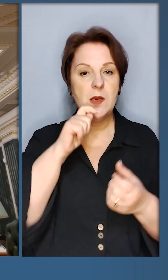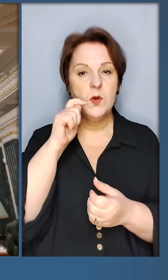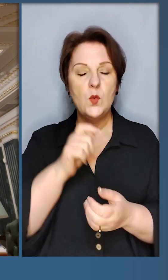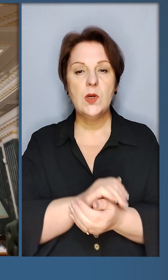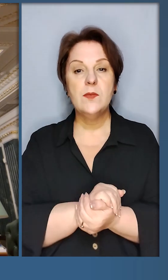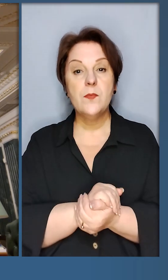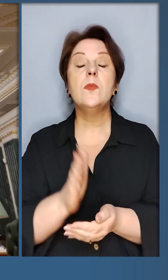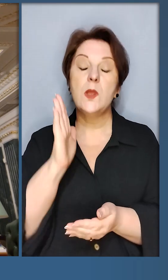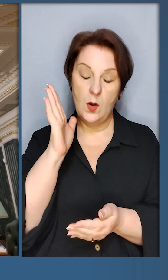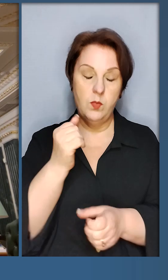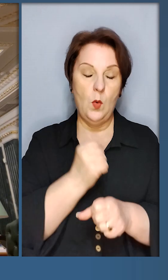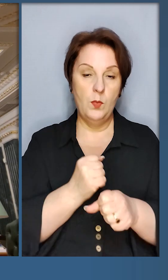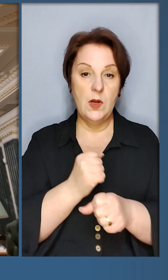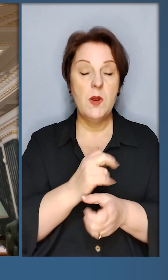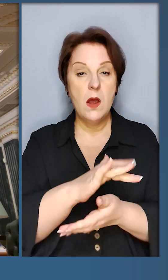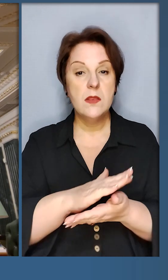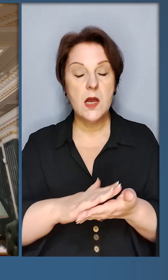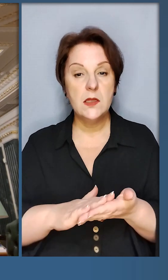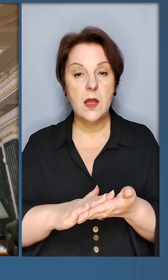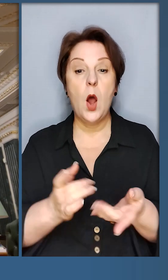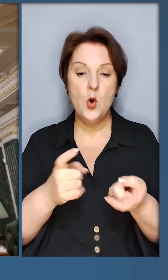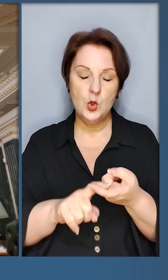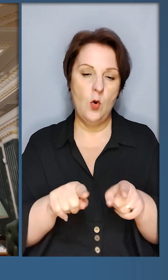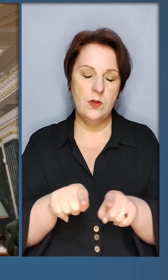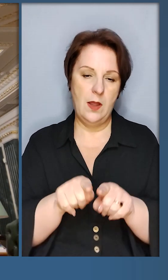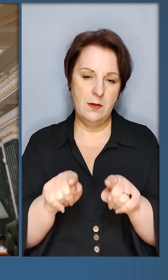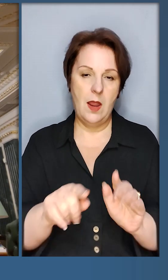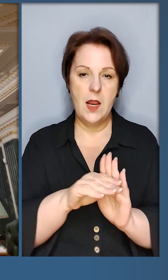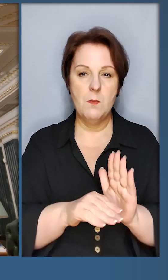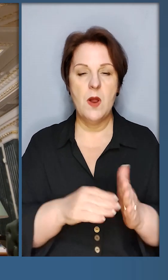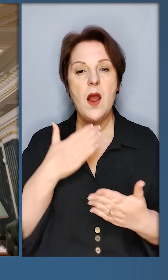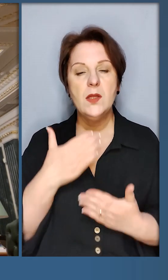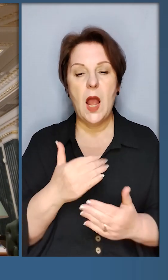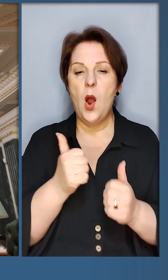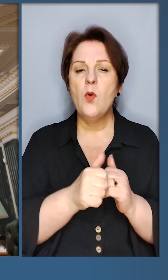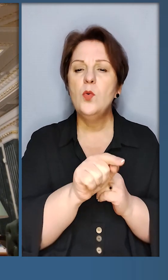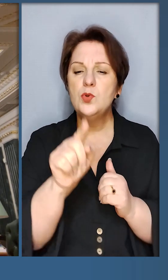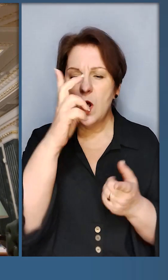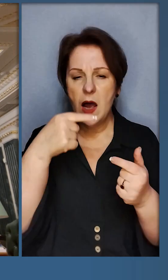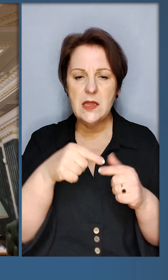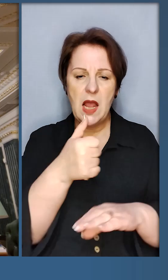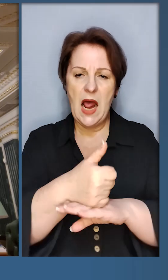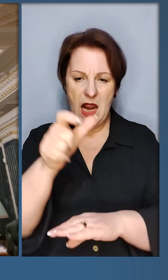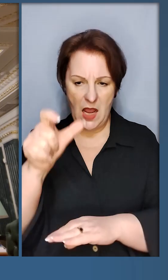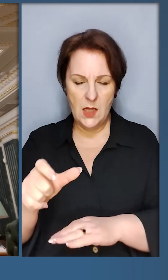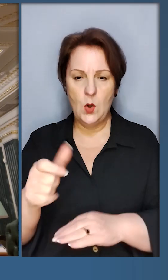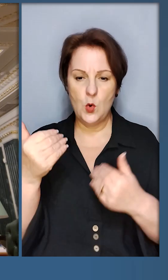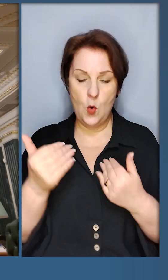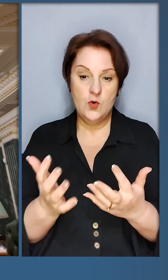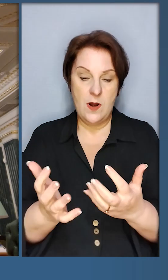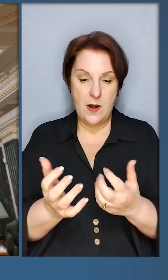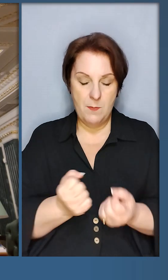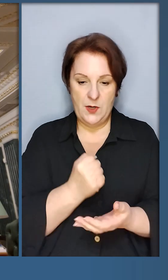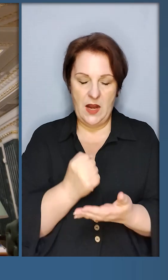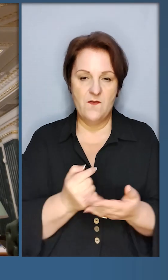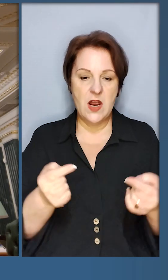підтримки України. Будемо працювати і надалі щодо таких програм. Я дякую кожній державі, кожному лідеру, які